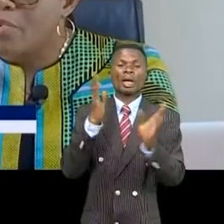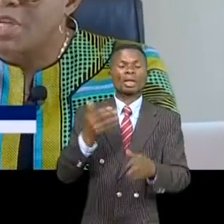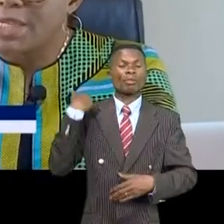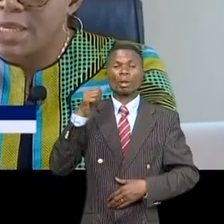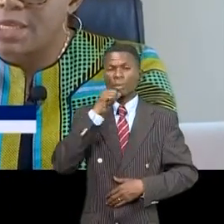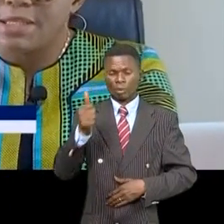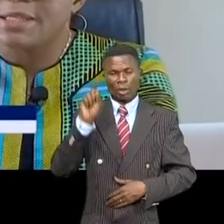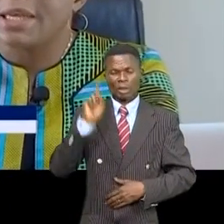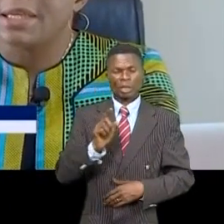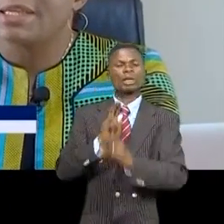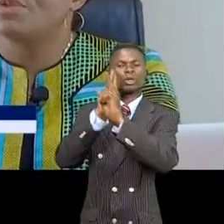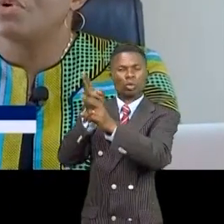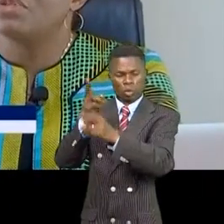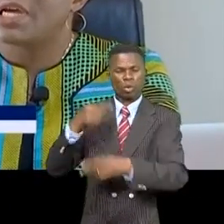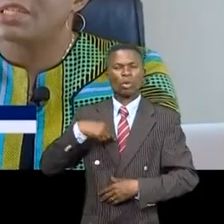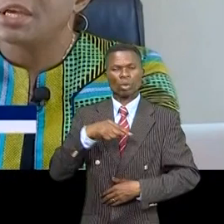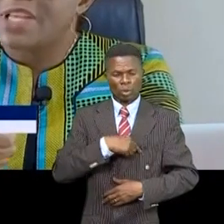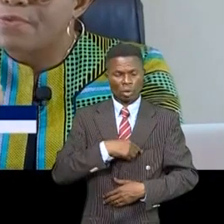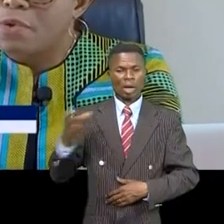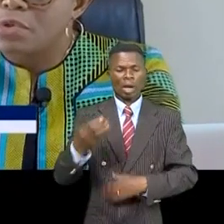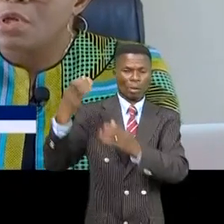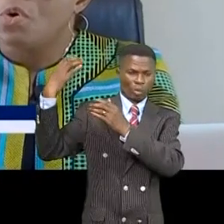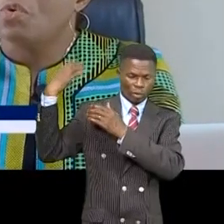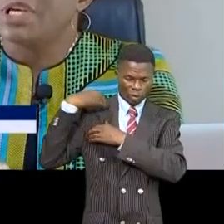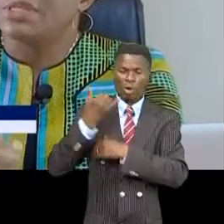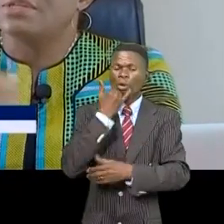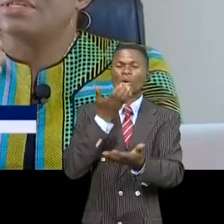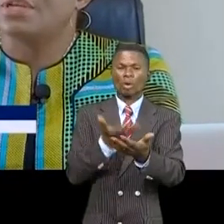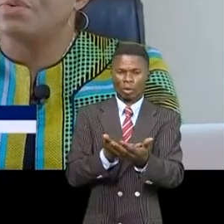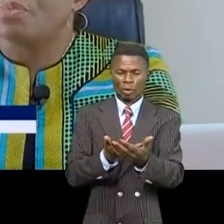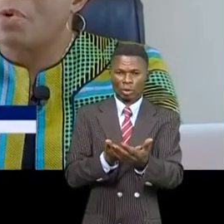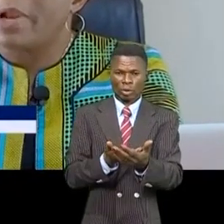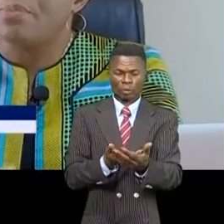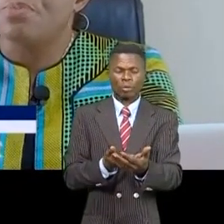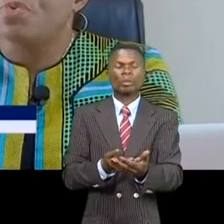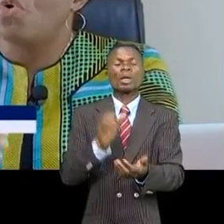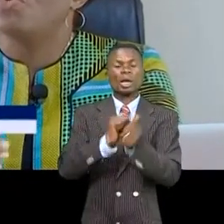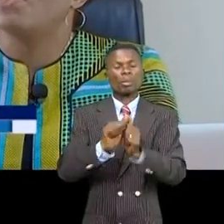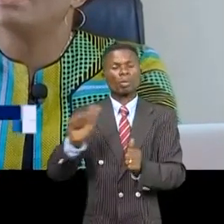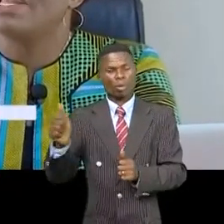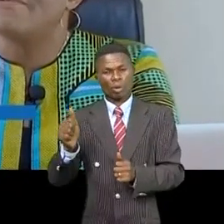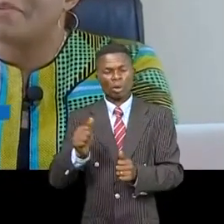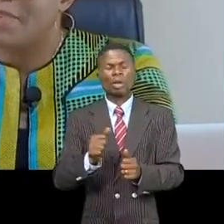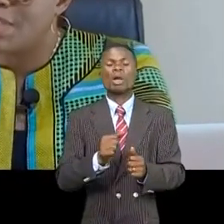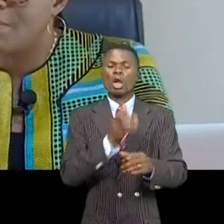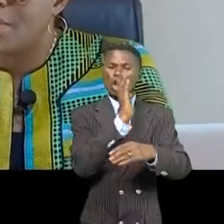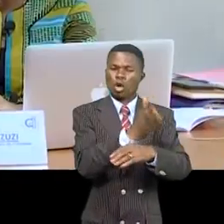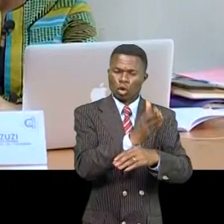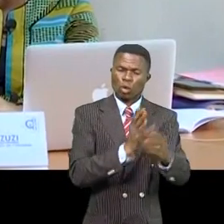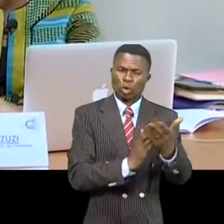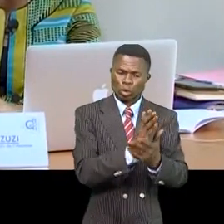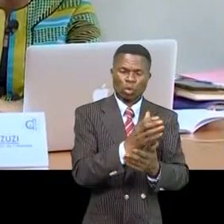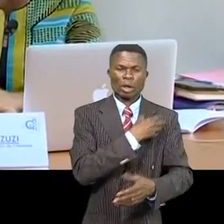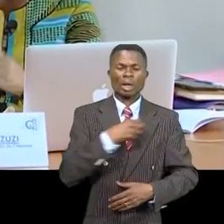elles peuvent approcher la CNDH. La CNDH prend en charge cette faute ou bien ce problème pour orienter les femmes victimes.